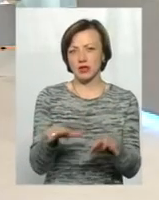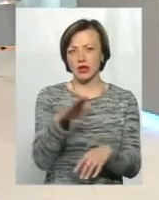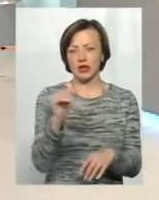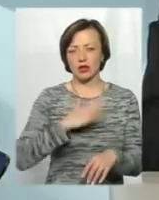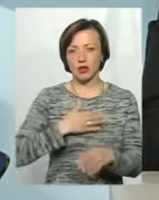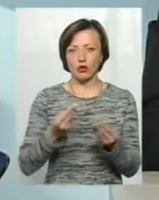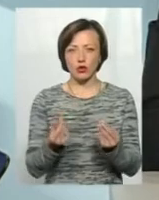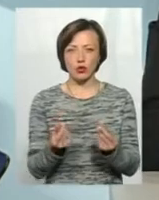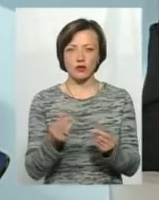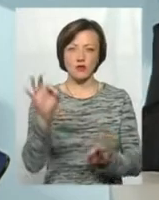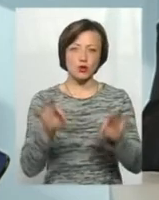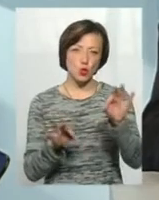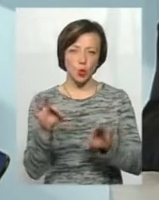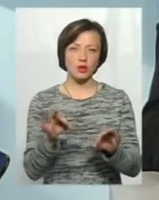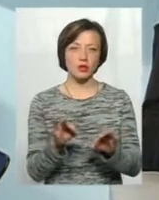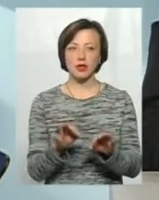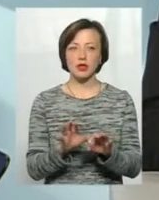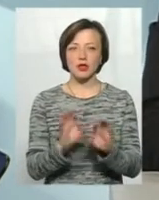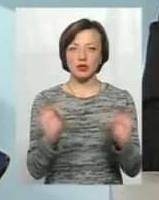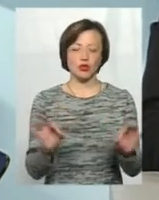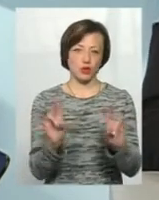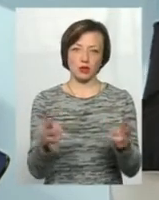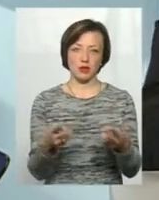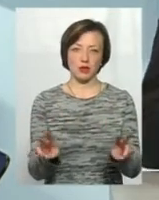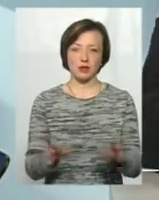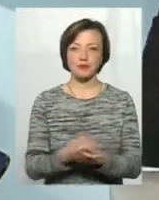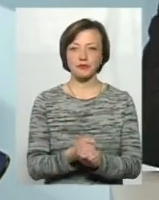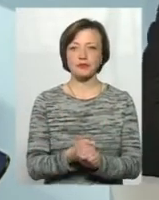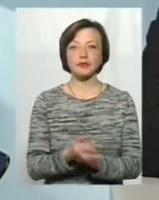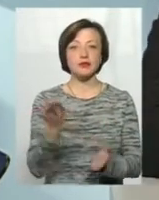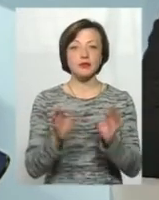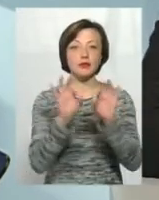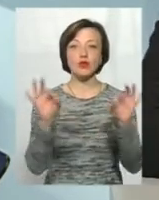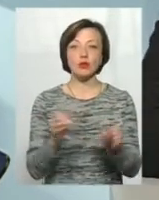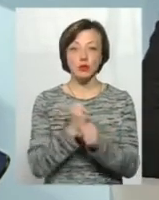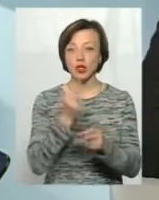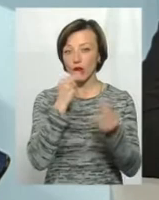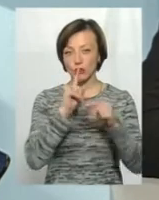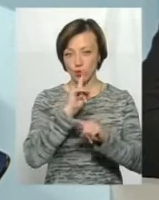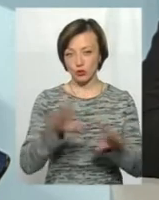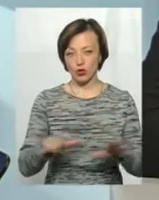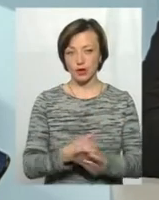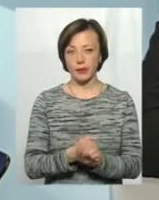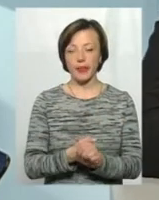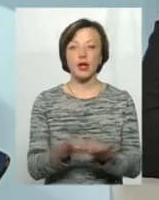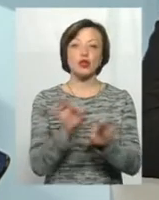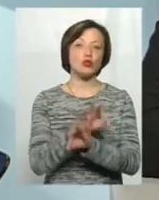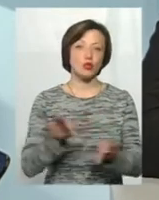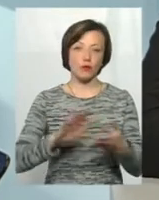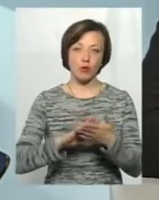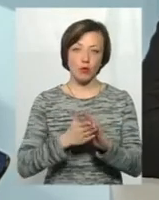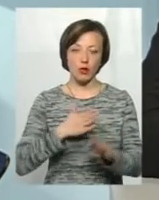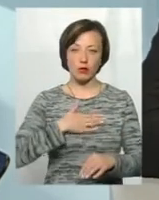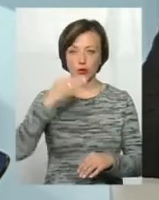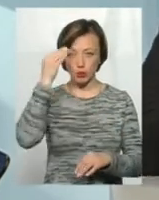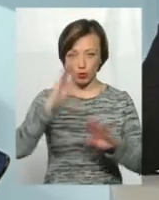ж наші кошти, ми там відсотки. Ні-ні, нічого не потрібно. Якщо нічого не робити, нічого кращого не буде. Чудові умови, на мій погляд,